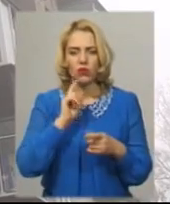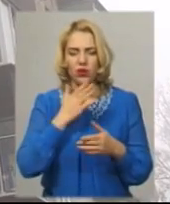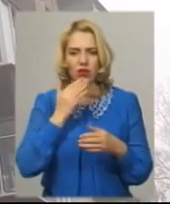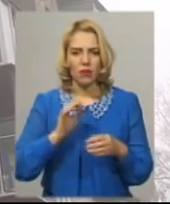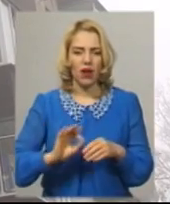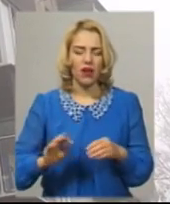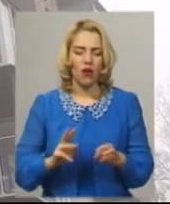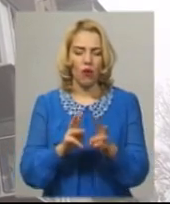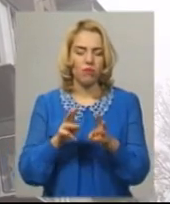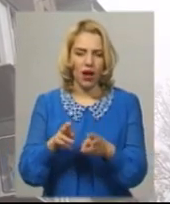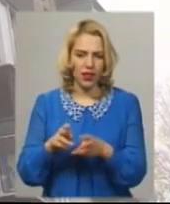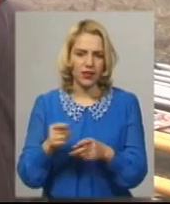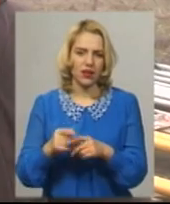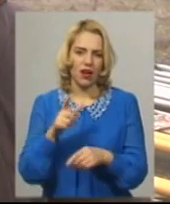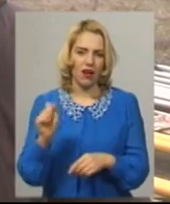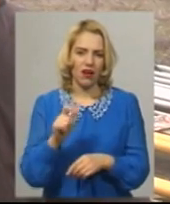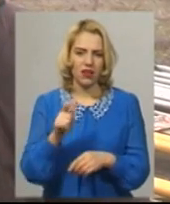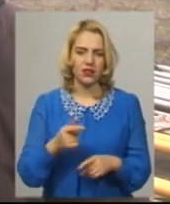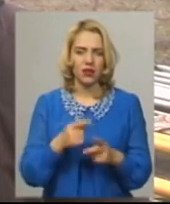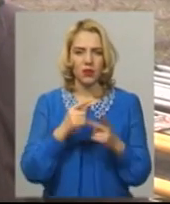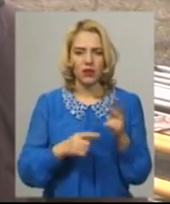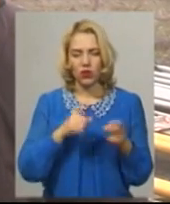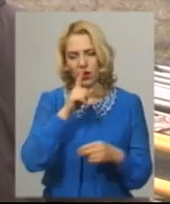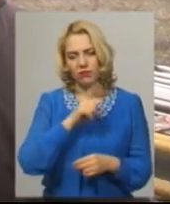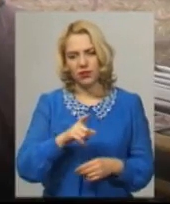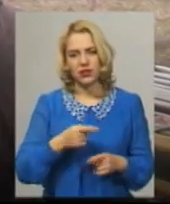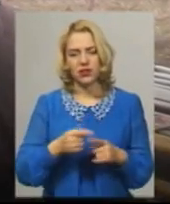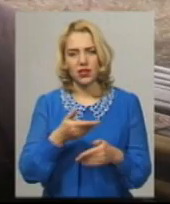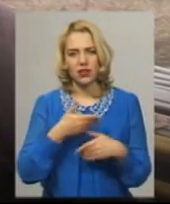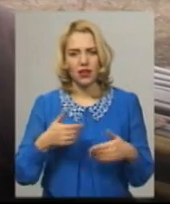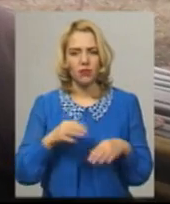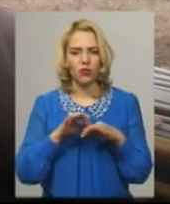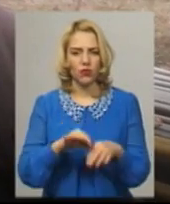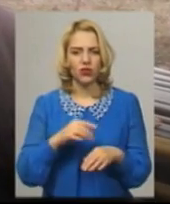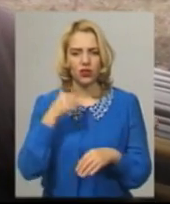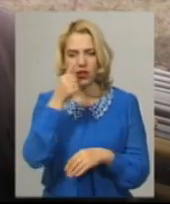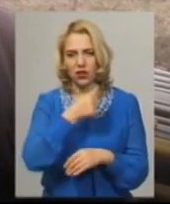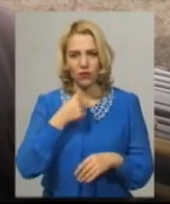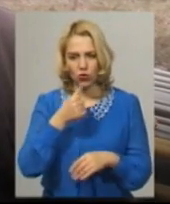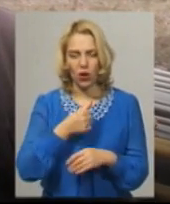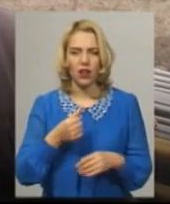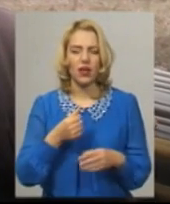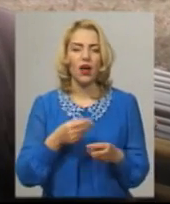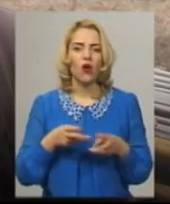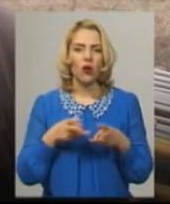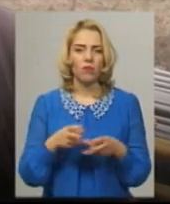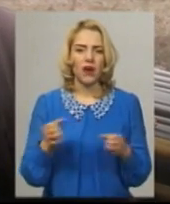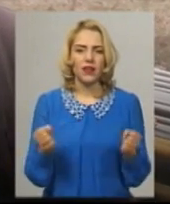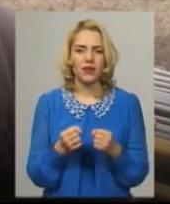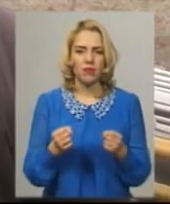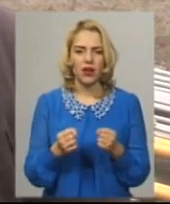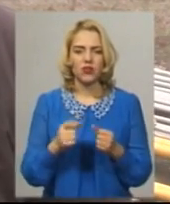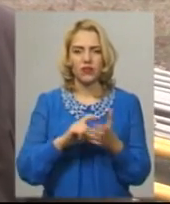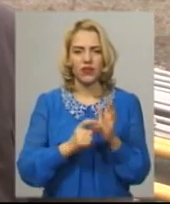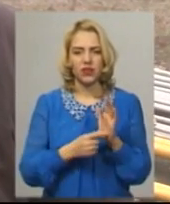немає опалення, запалює газову плиту в квартирі, так гріється. Півтора місяця нам проводять індивідуальне опалення, мерзнемо.